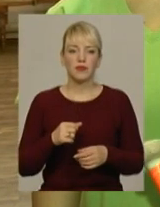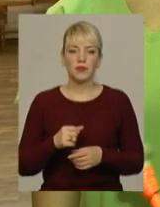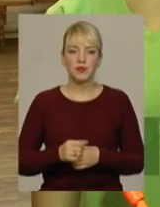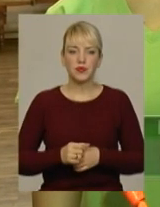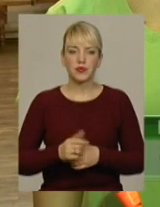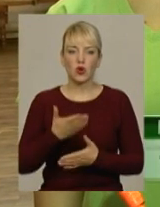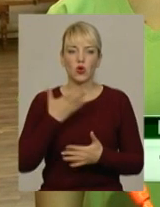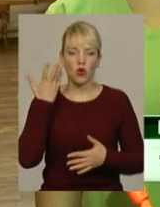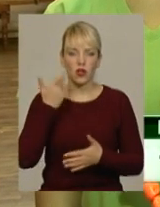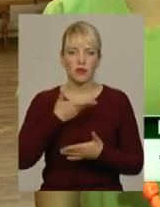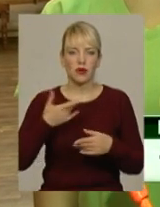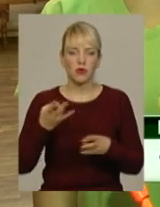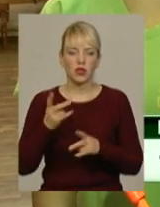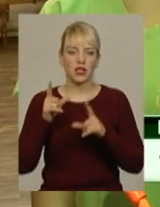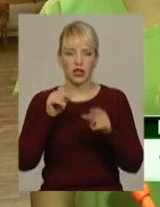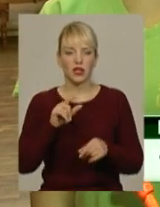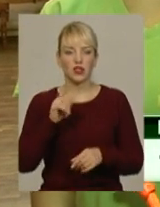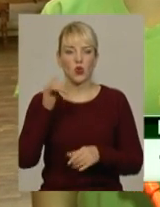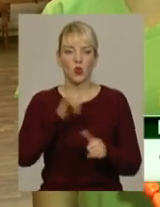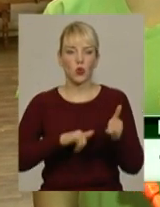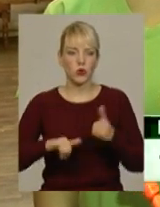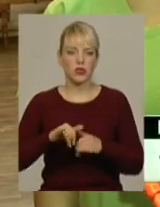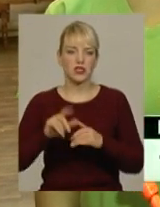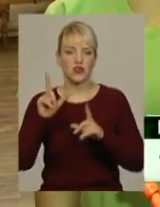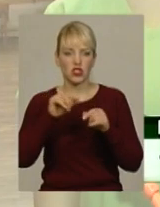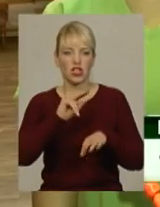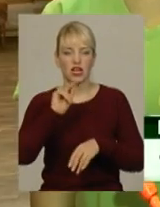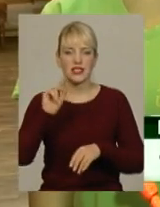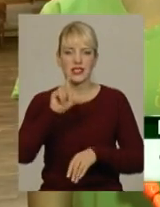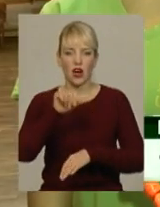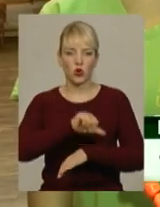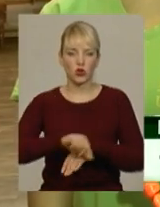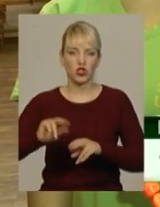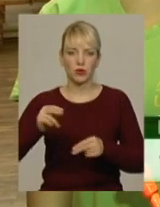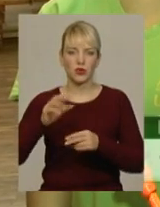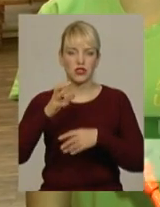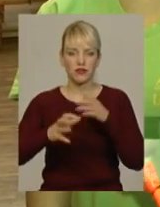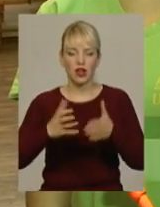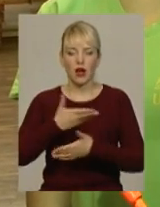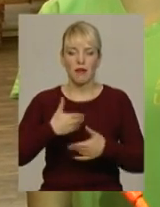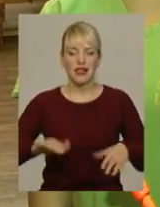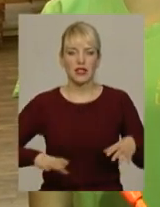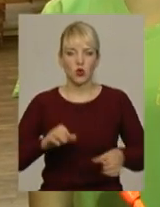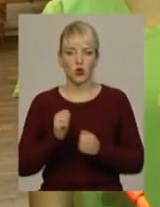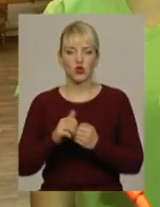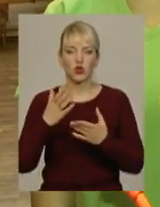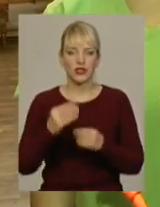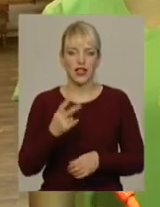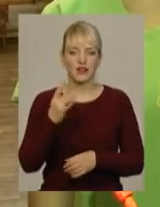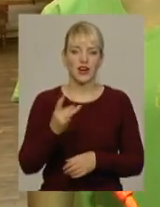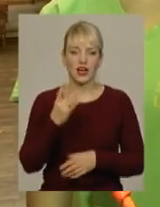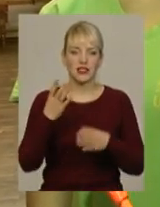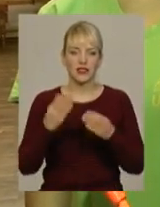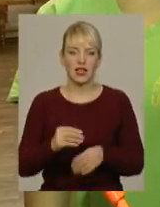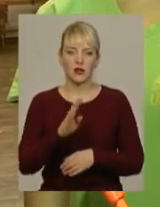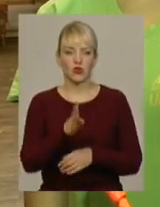маємо їхати кудись, виїжджати за кордон на Чемпіонати світу, ми тренуємося майже кожного дня, по два рази у день,